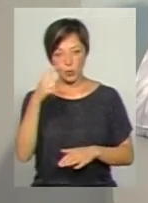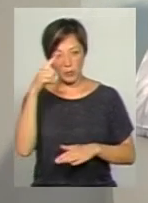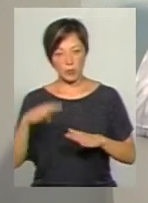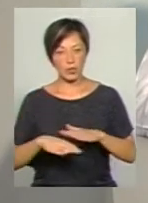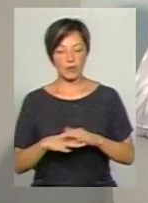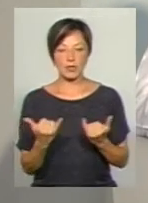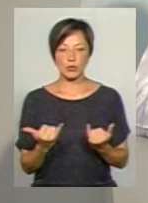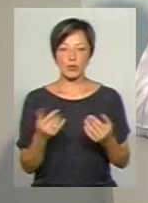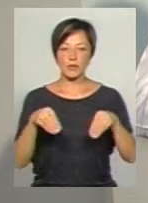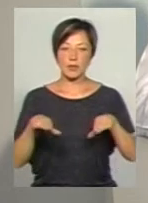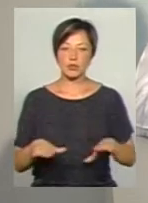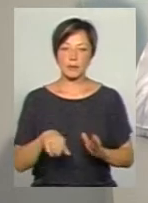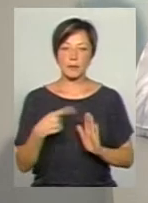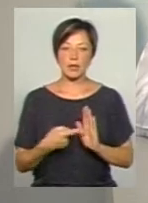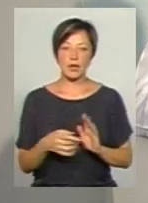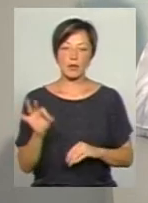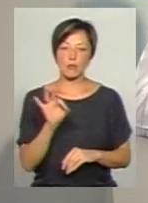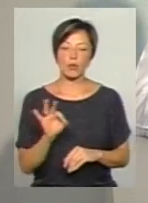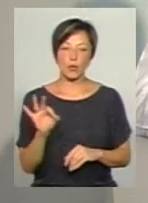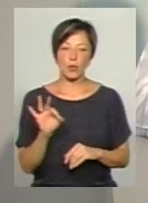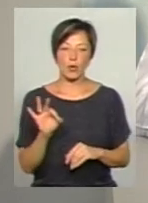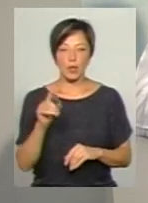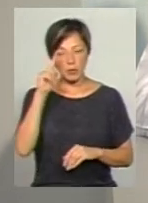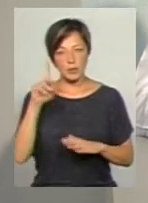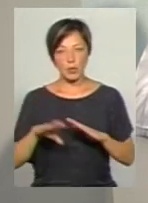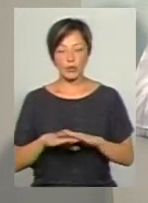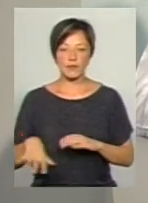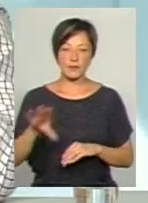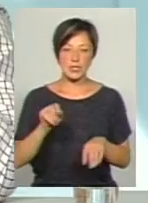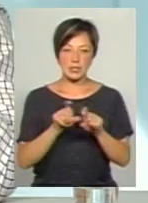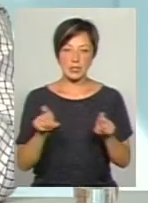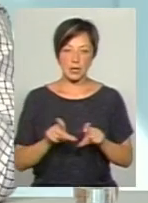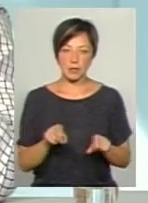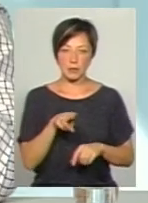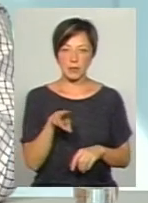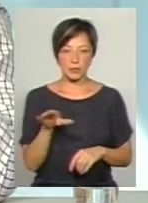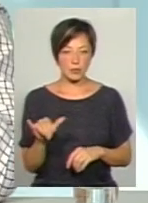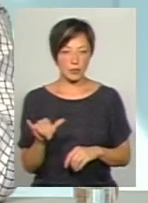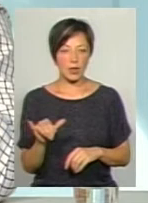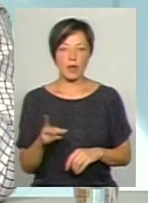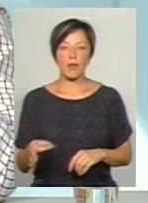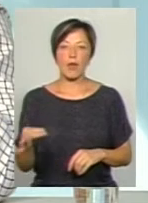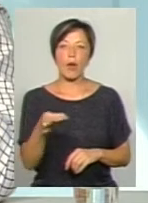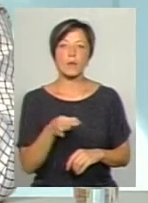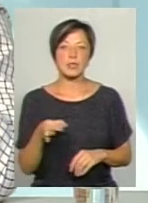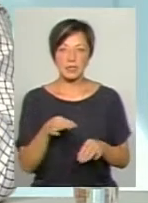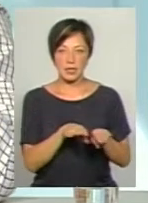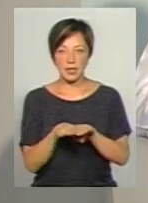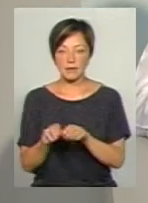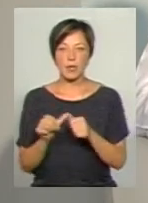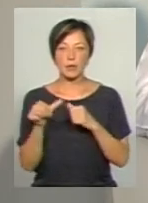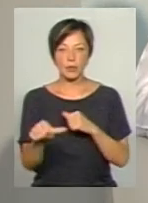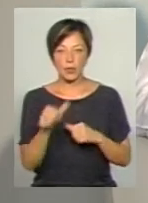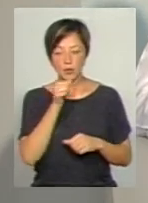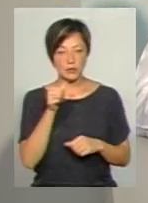Але на сьогодні вирішується питання про підпорядкування усіх закладів професійно-технічної освіти на обласний рівень. Крім того,